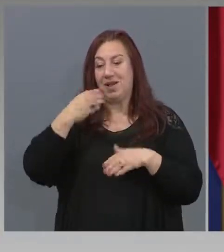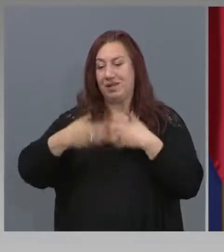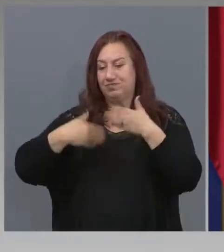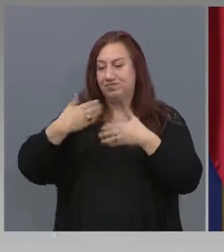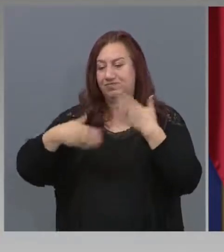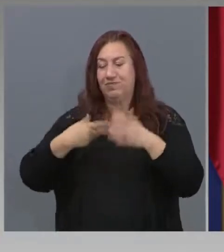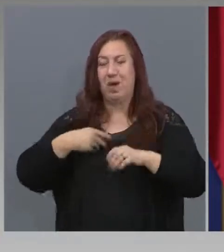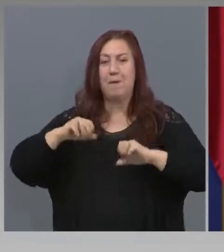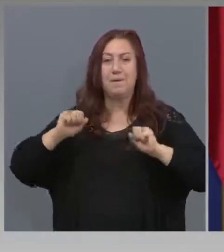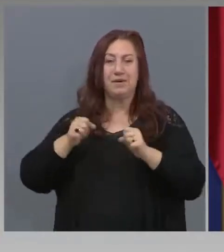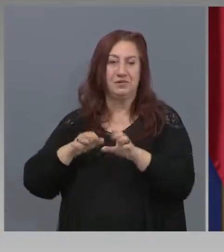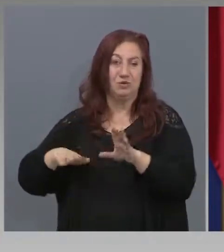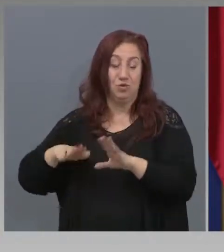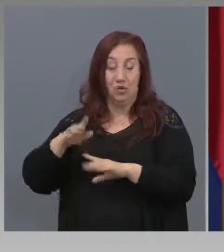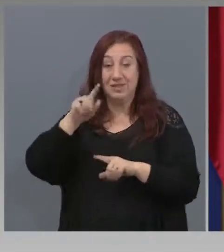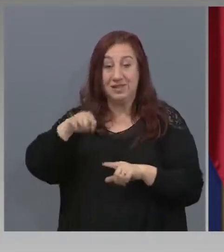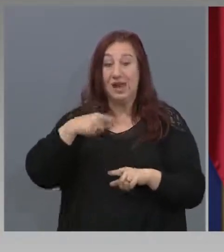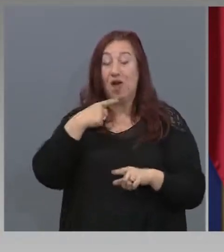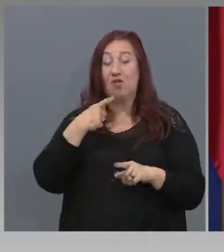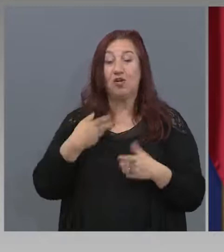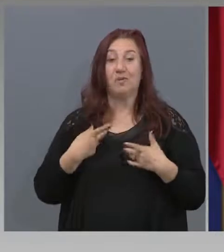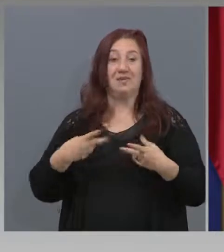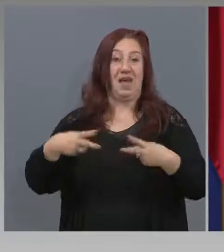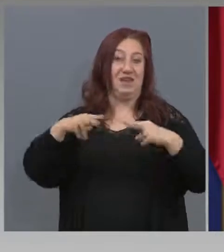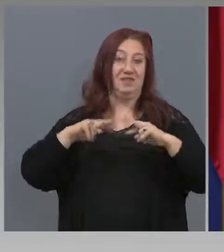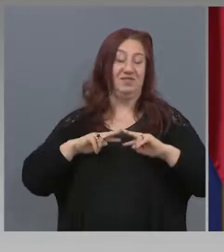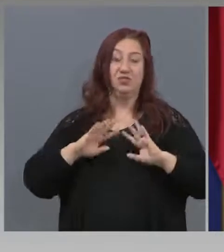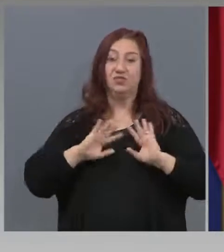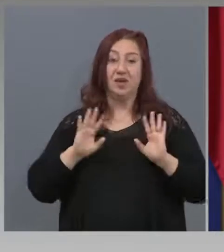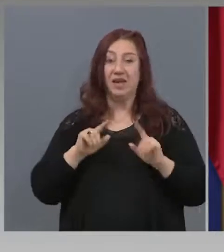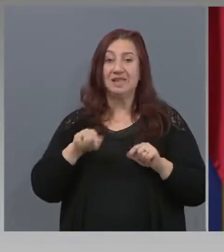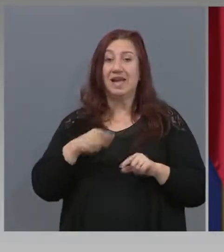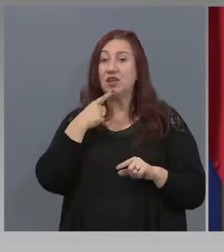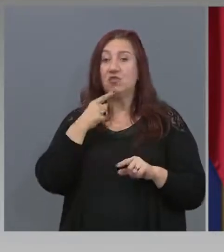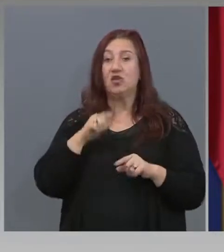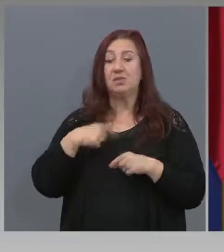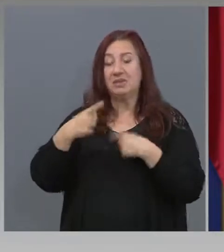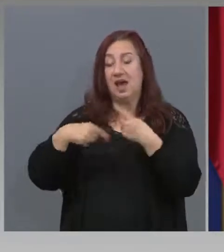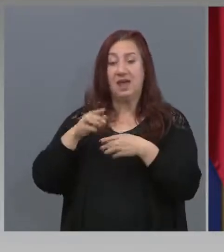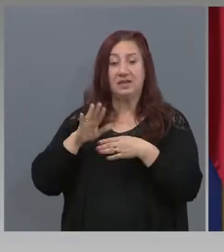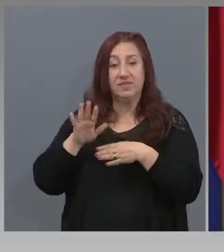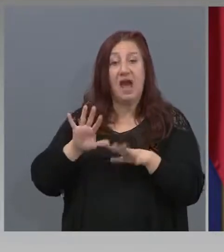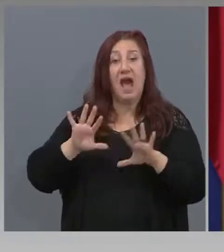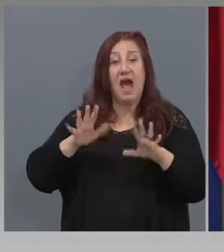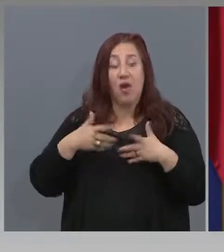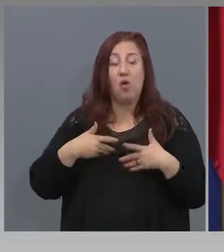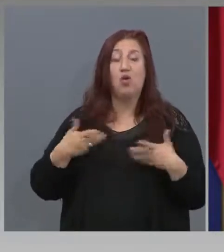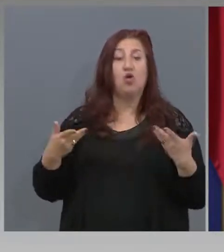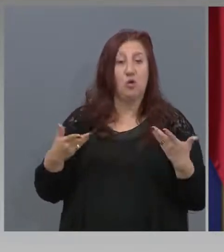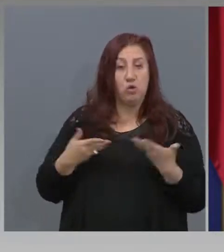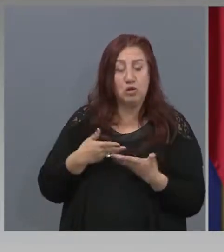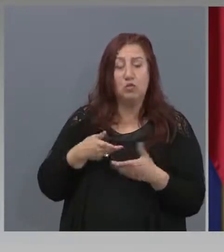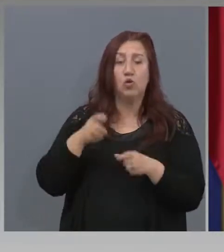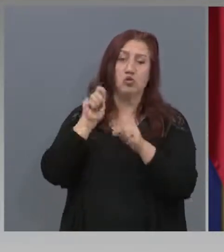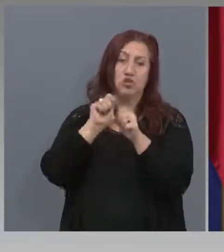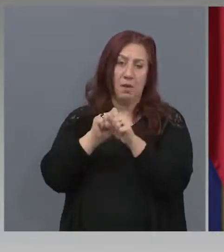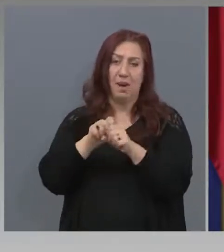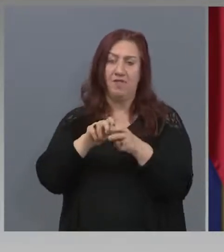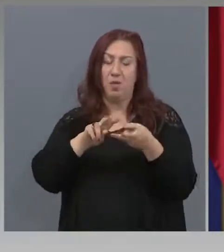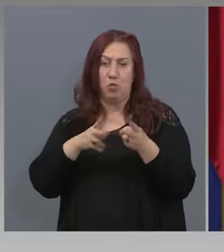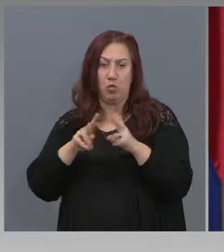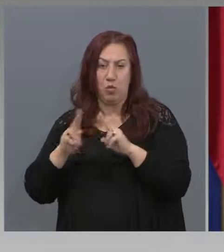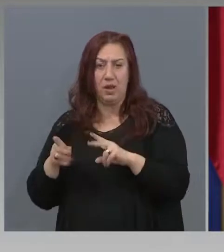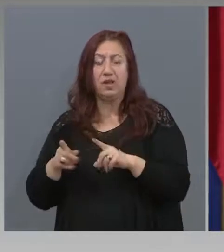Сега говорим за възстановяване. Не говорим за развитие. Ако е необходимо, ще има и промени. Колкото е необходимо, ще работим, ще